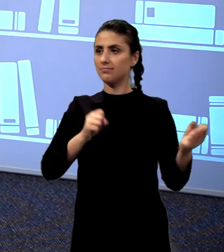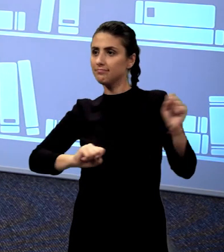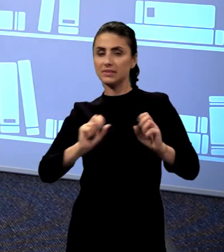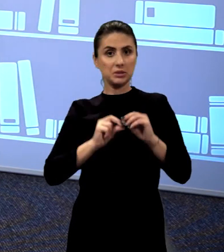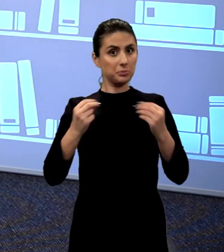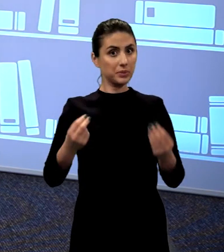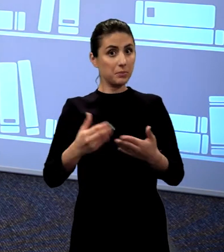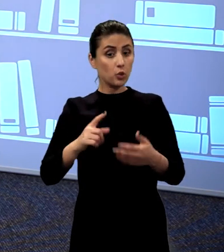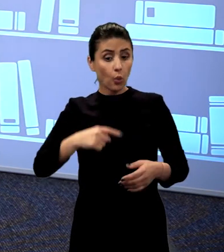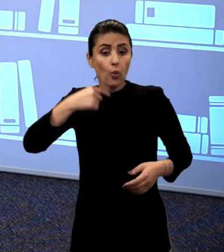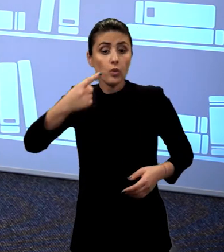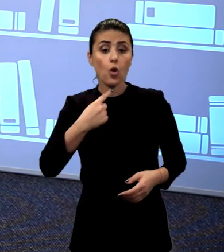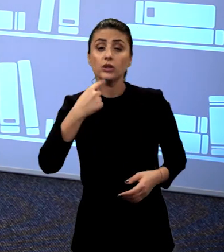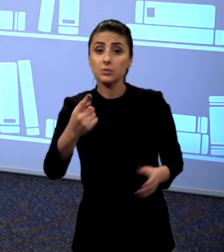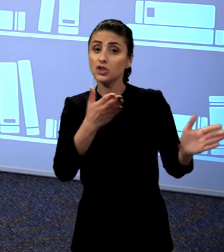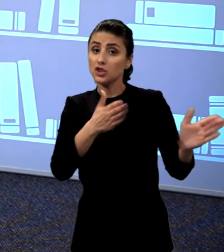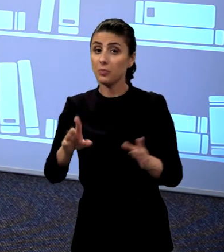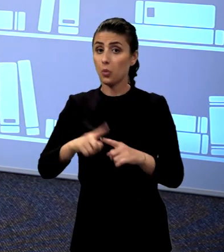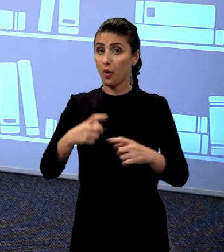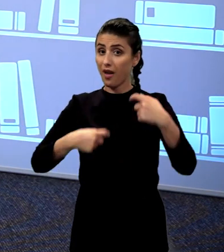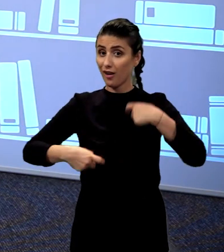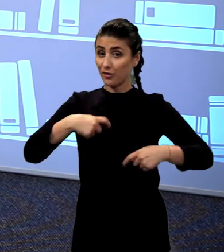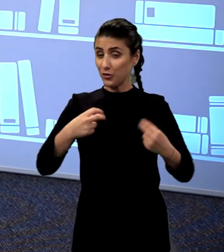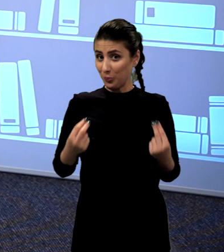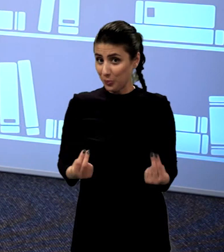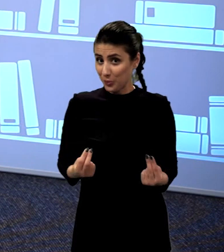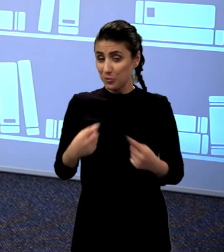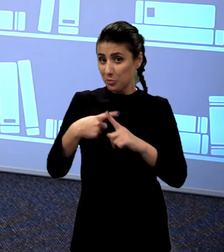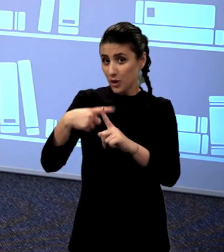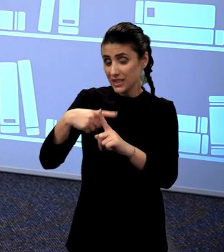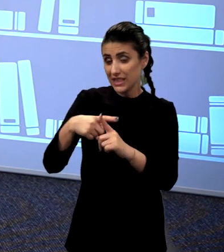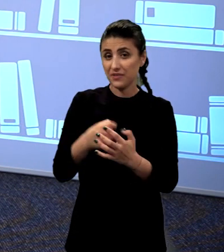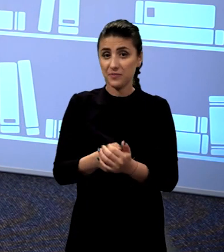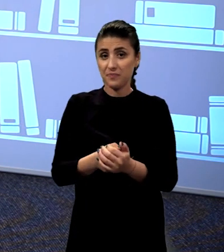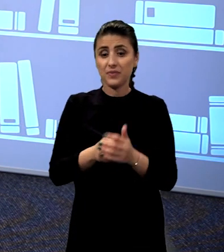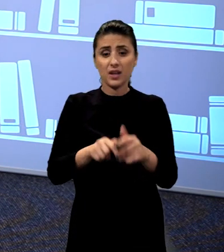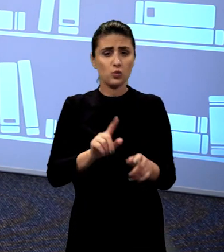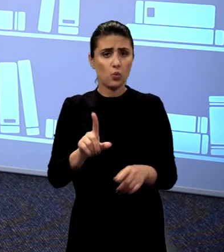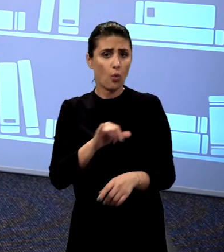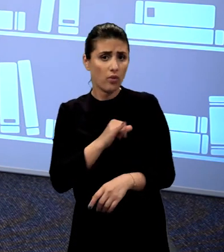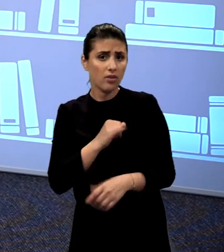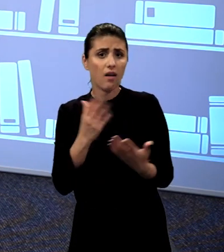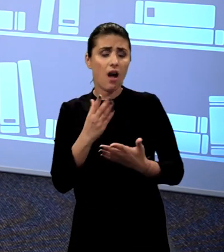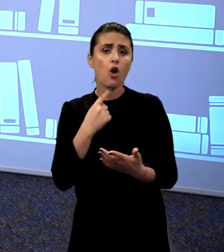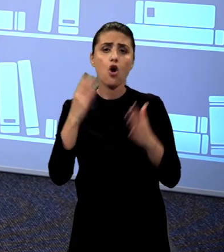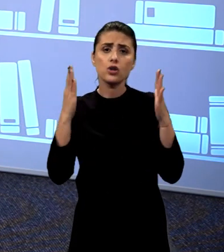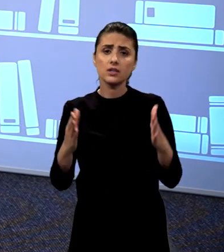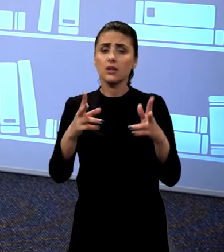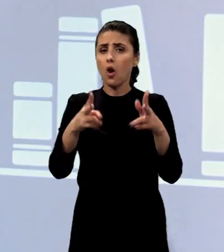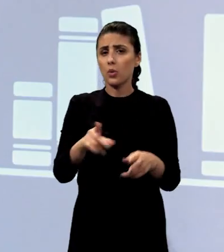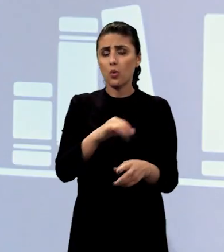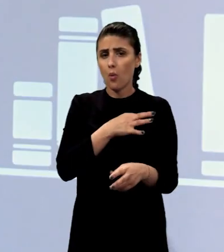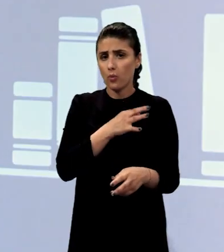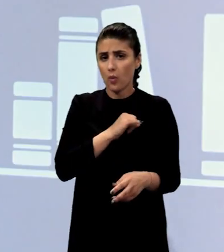următoarea săptămână să fie începută cu o energie renoite. În acest sens, chiar nu contează în care zia săptămânii te